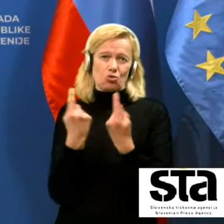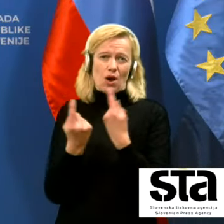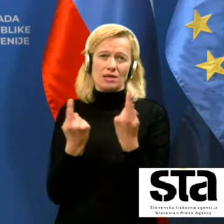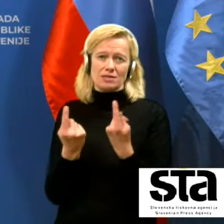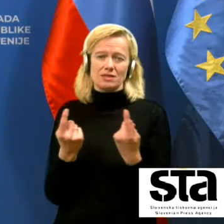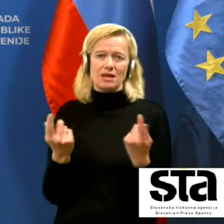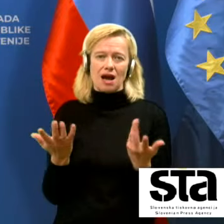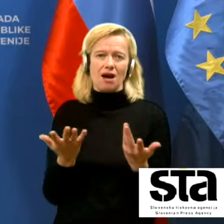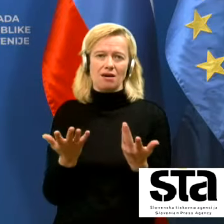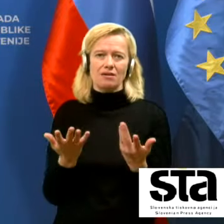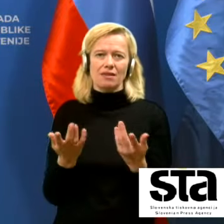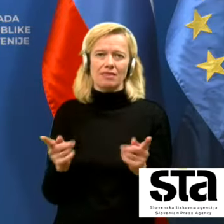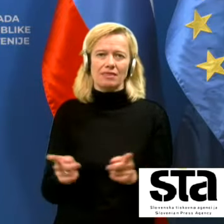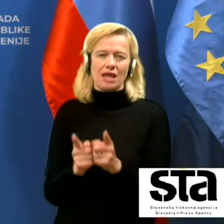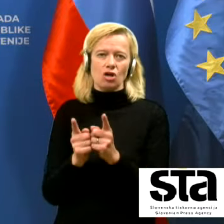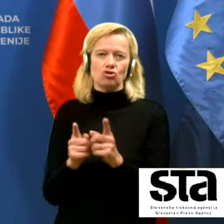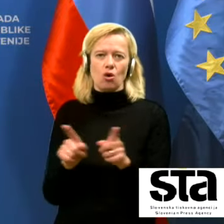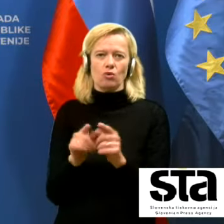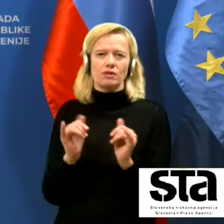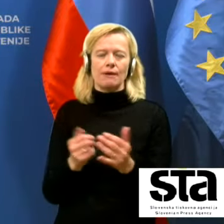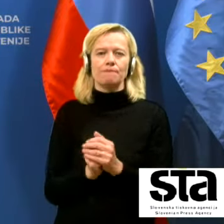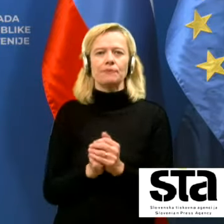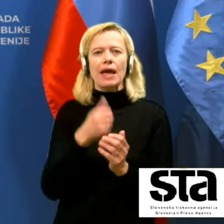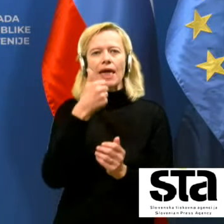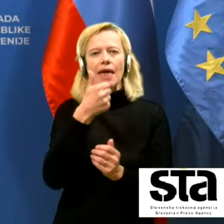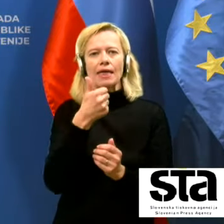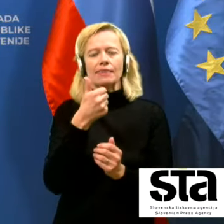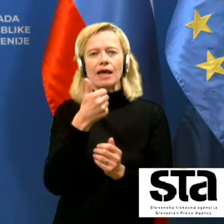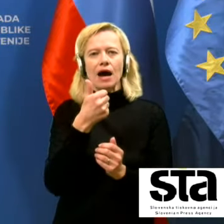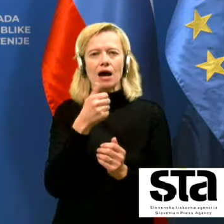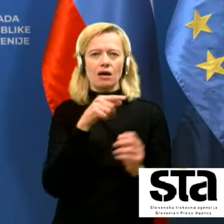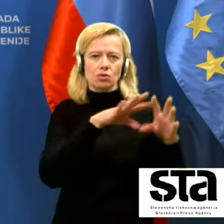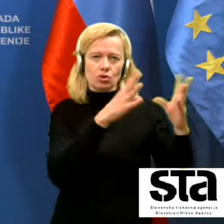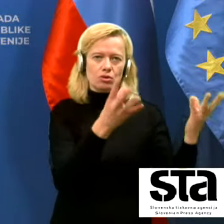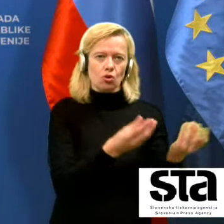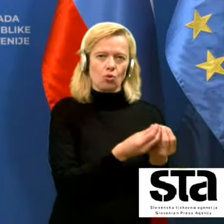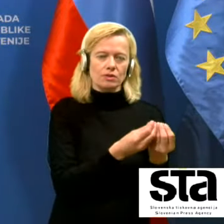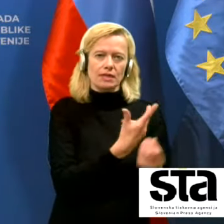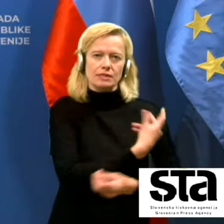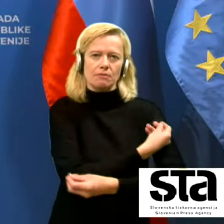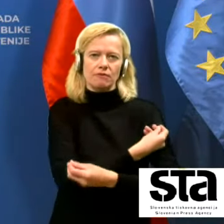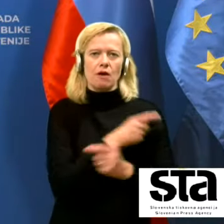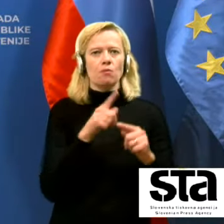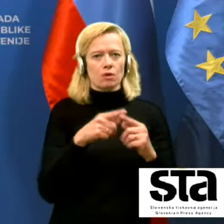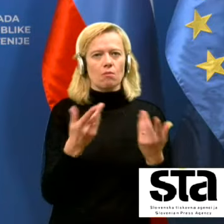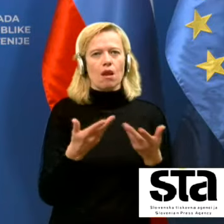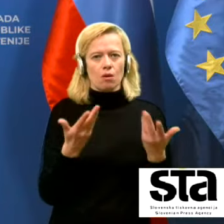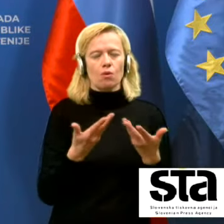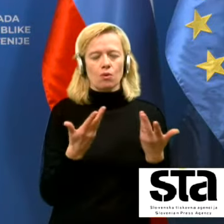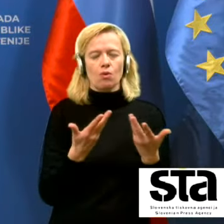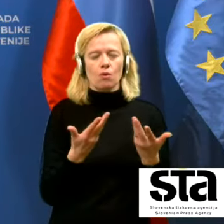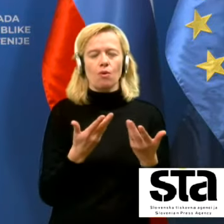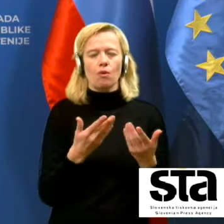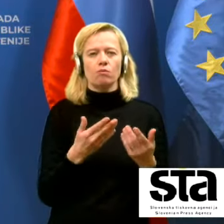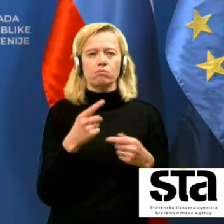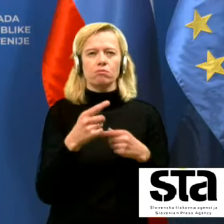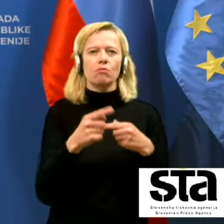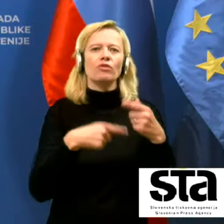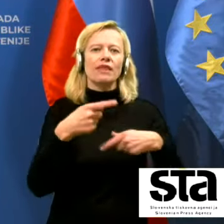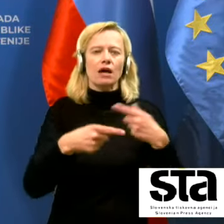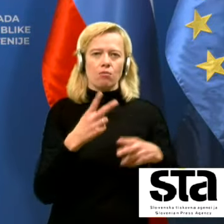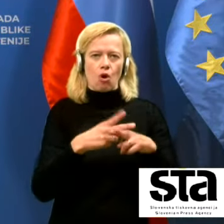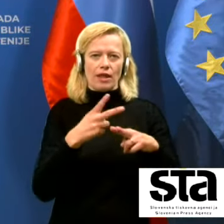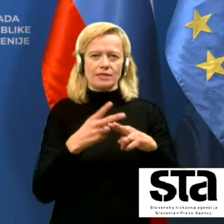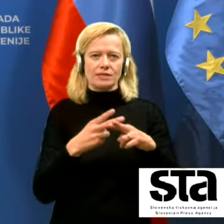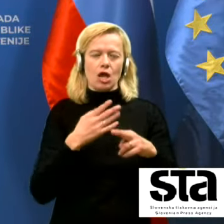in tudi ena doza takšnega cepiva lahko predstavlja že bistveno lažji potek bolezni in to je smiselno.